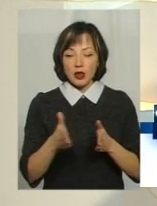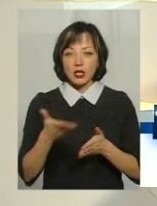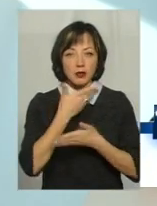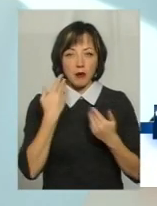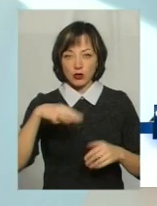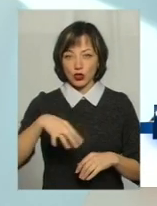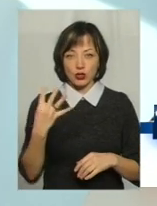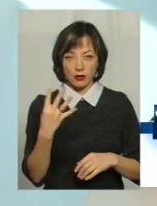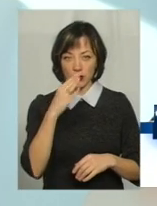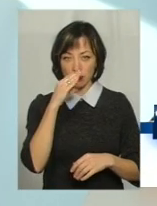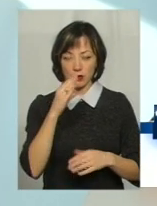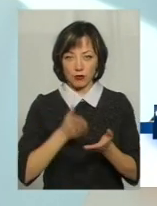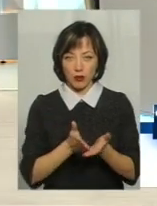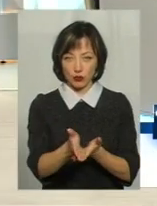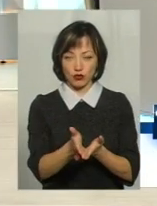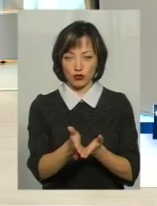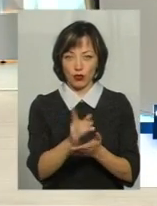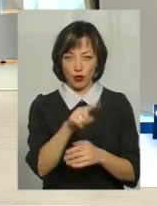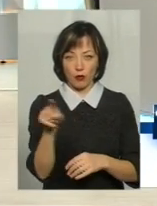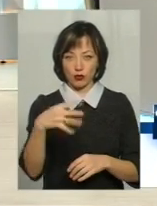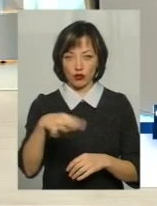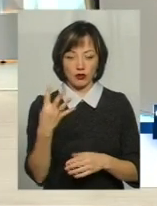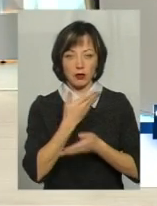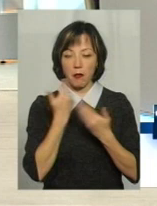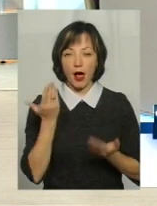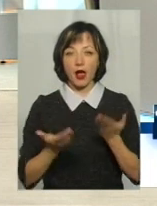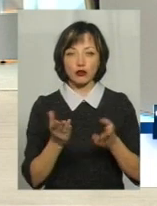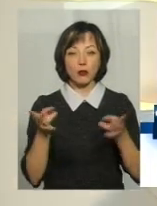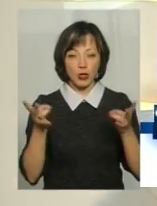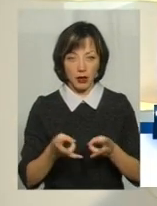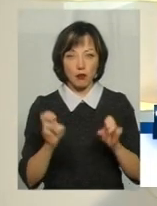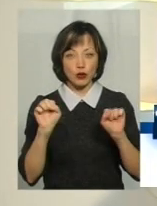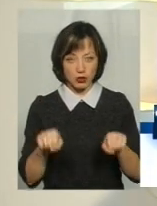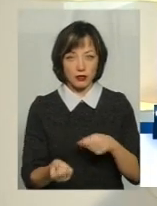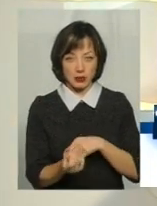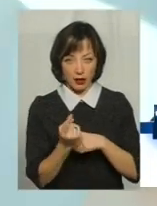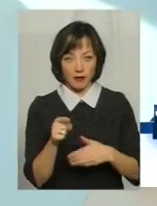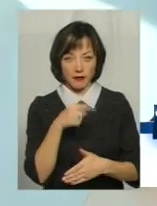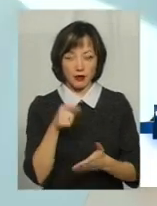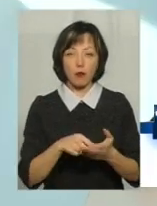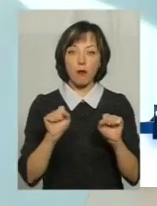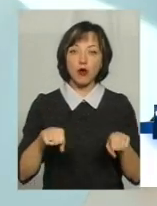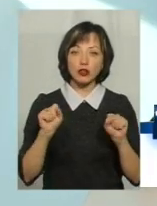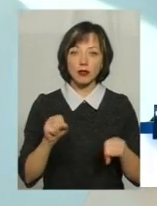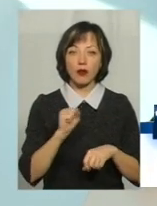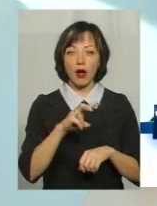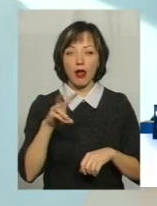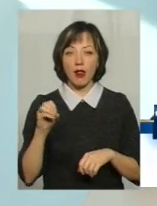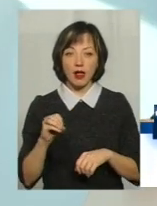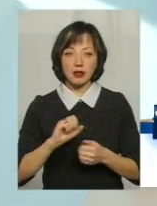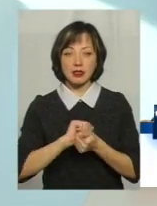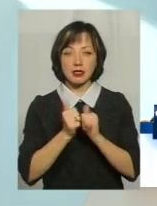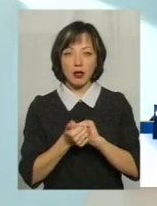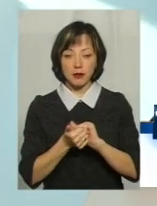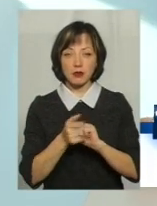маршруту. Тобто я так розумію, що якщо буде потреба, можливо, він не з'явиться. Можливо, але замість